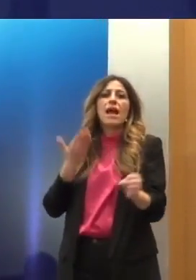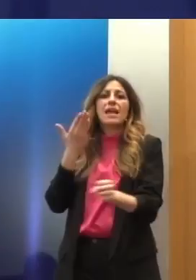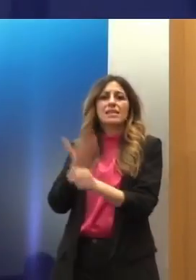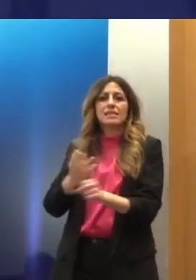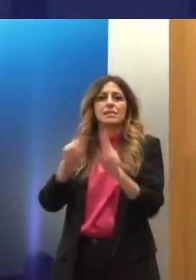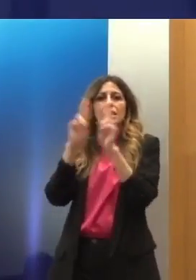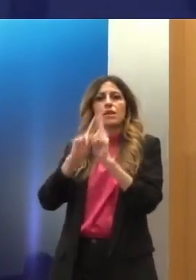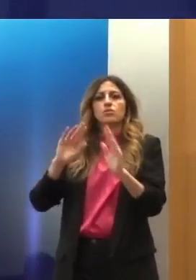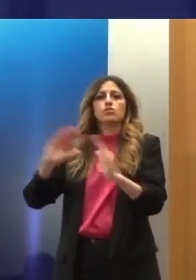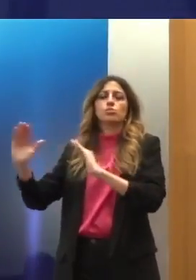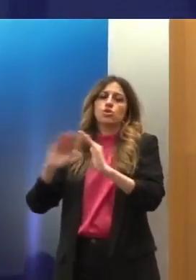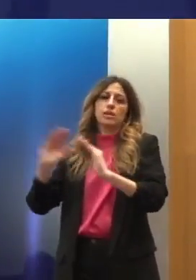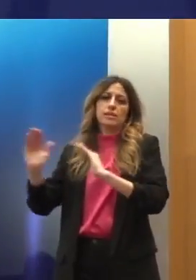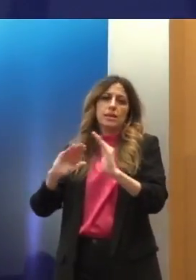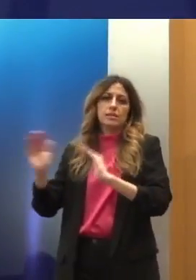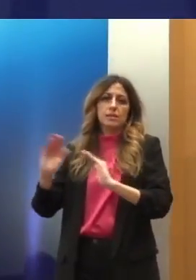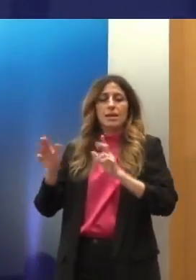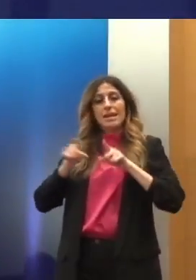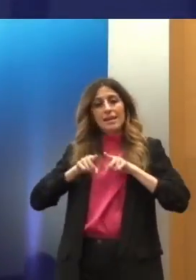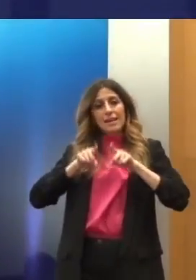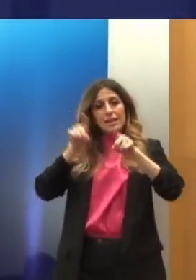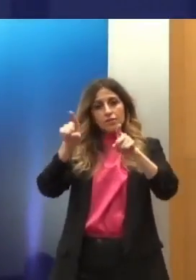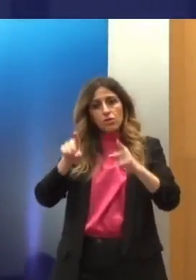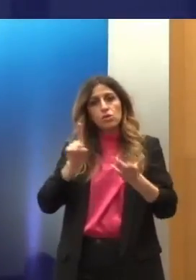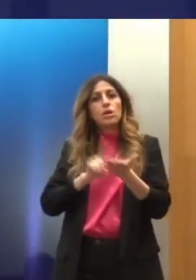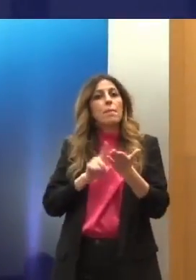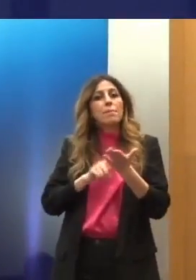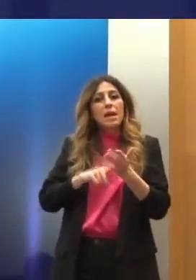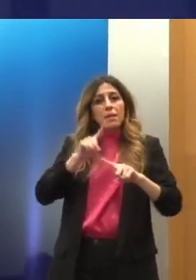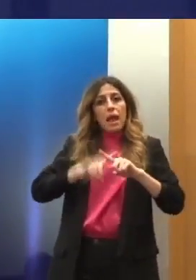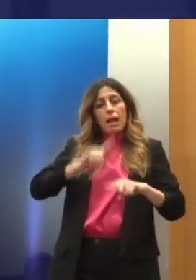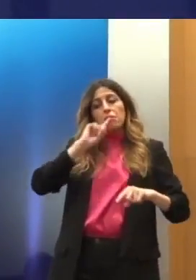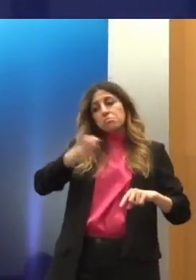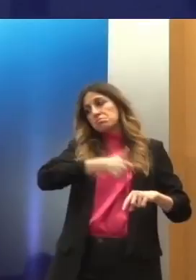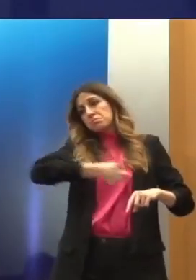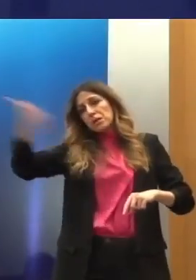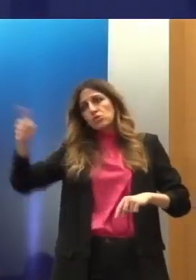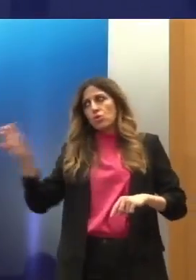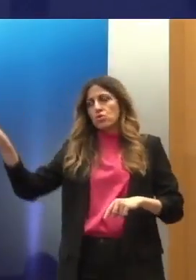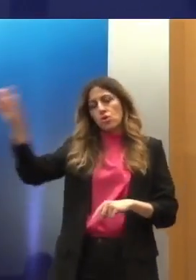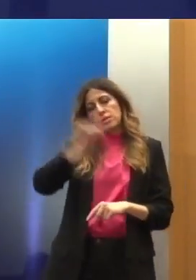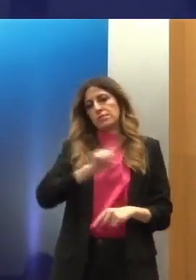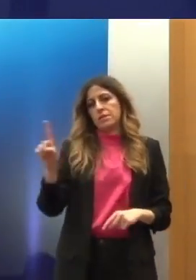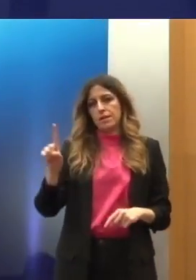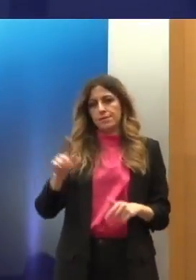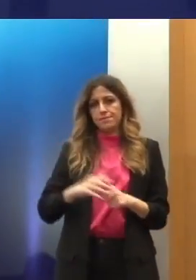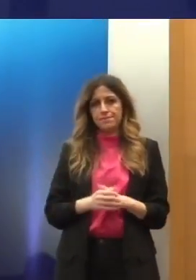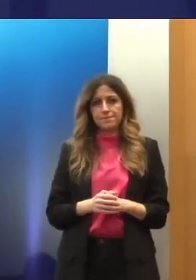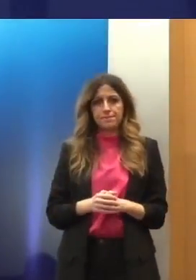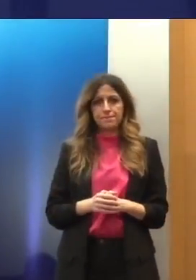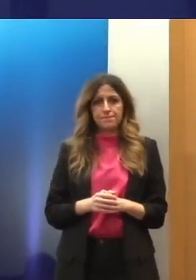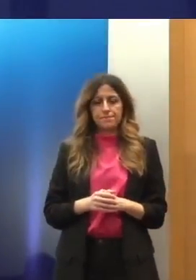αποφυγή των επαναπροωθήσεων. Αυτά είναι οι